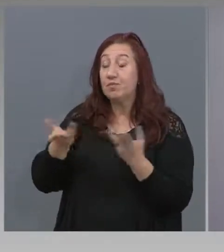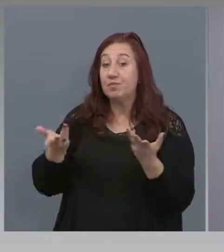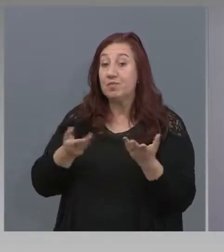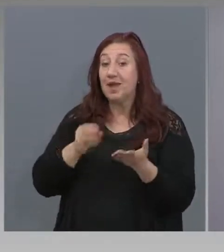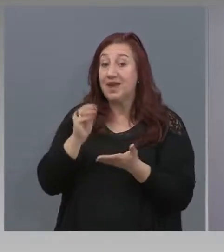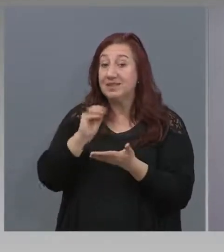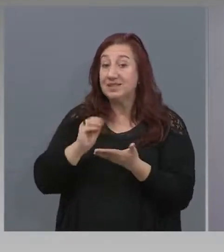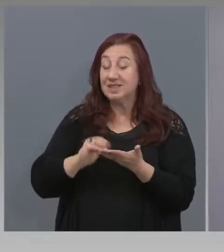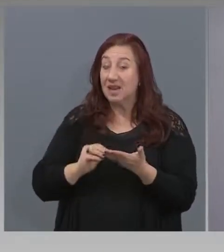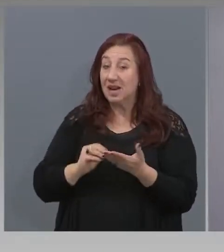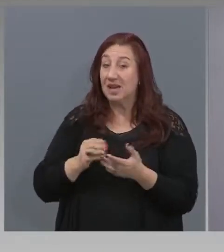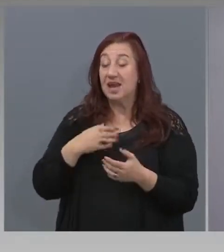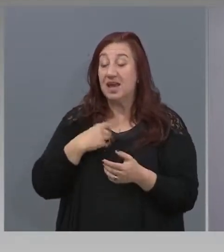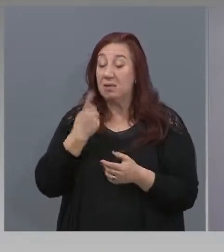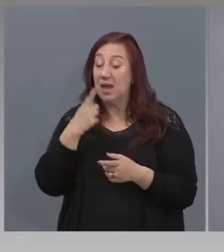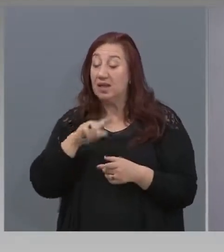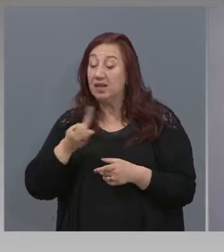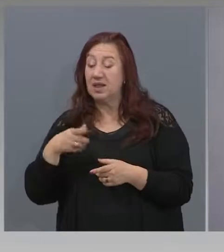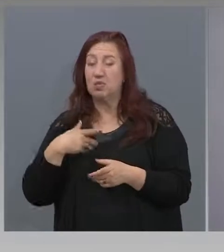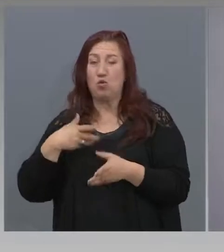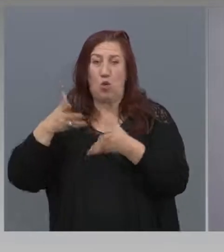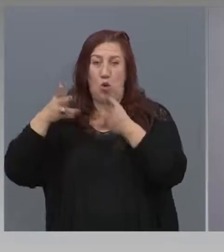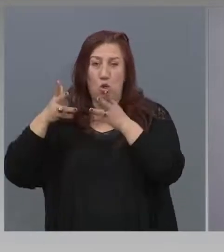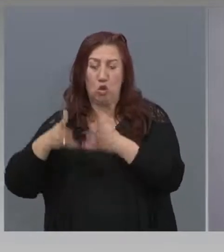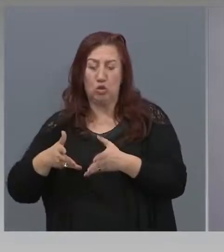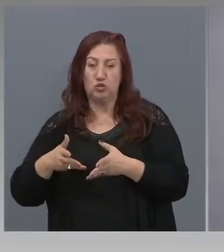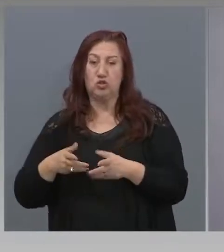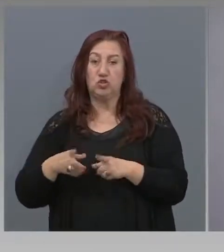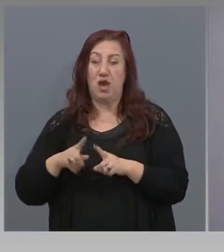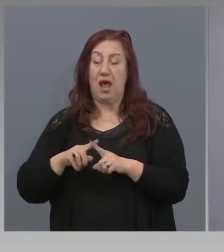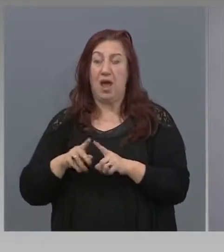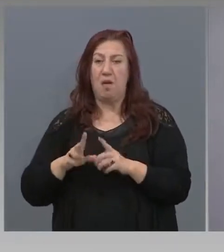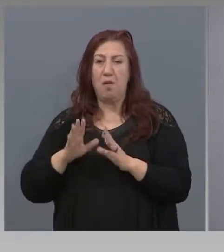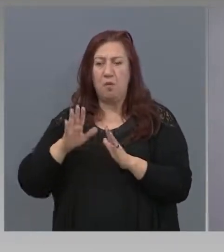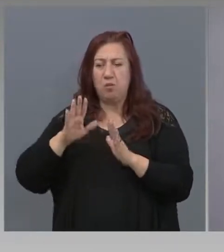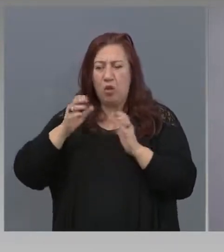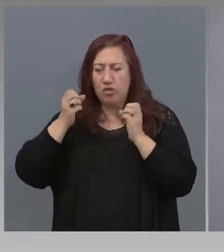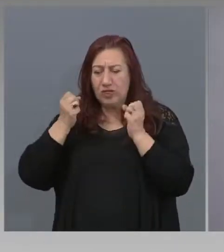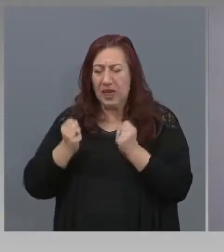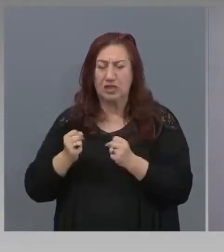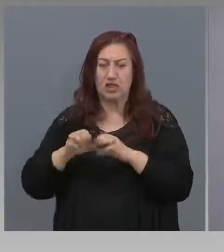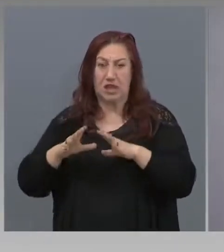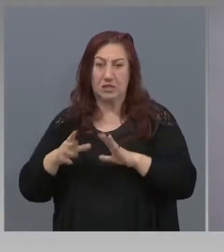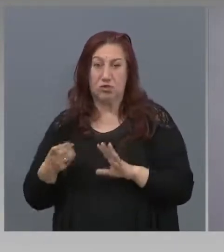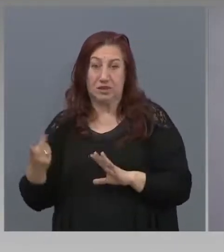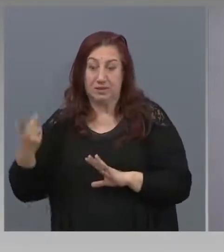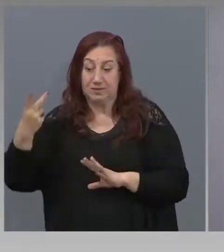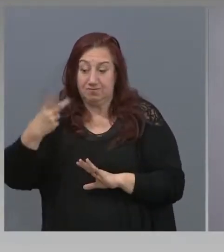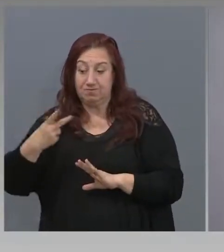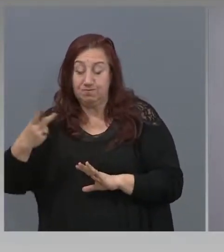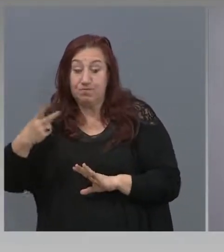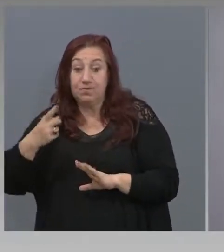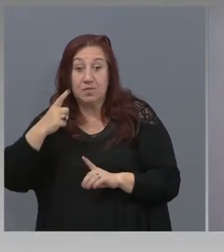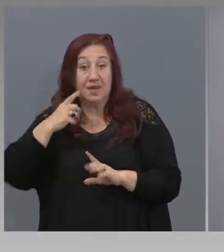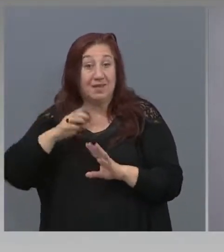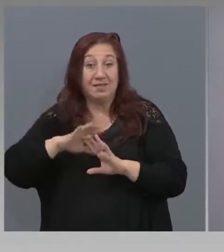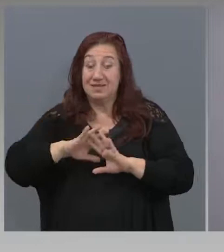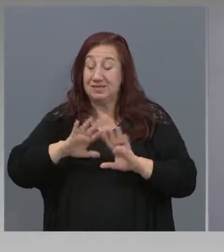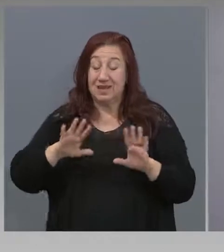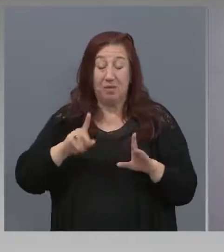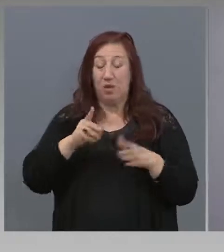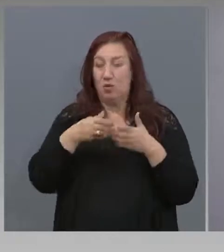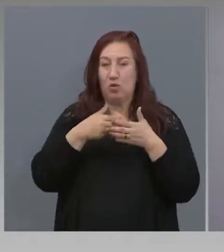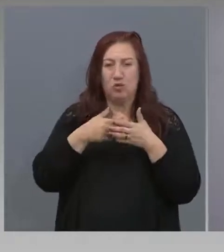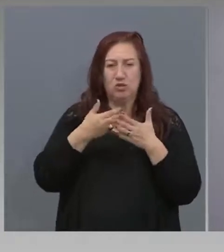сценарии е по-лош. Или влушаване, или повтаряне на тази ситуация. По отношение на всички тези